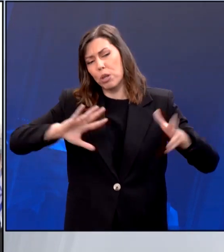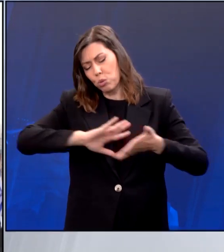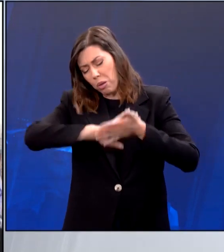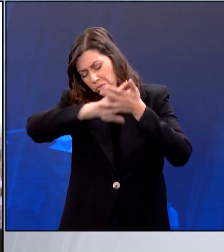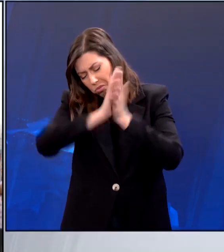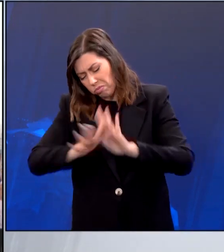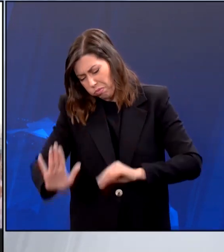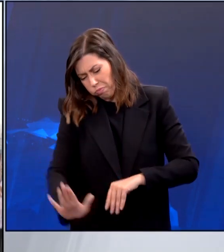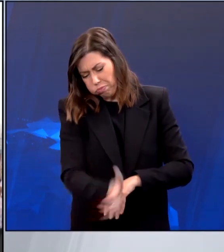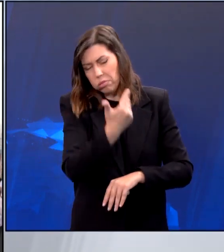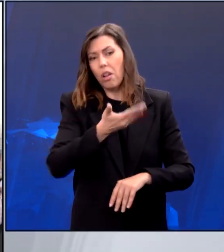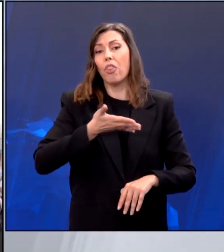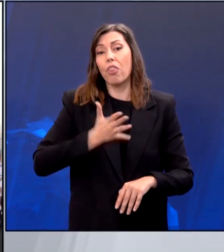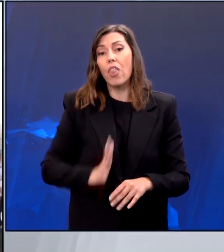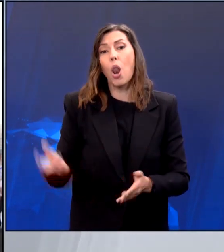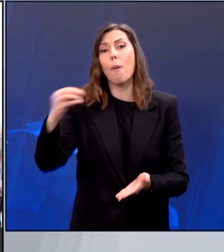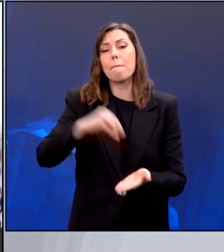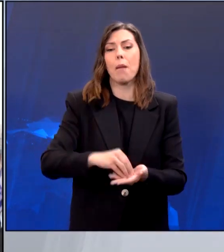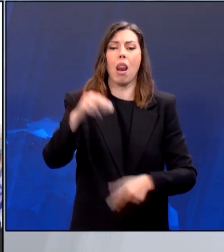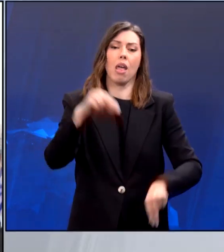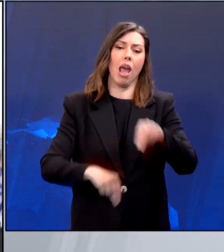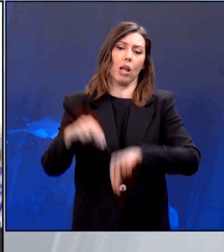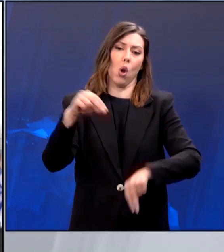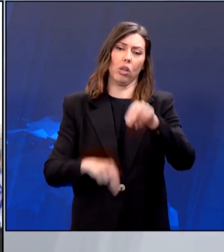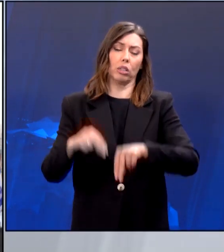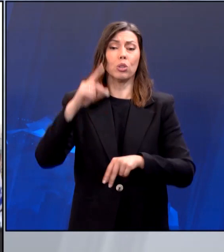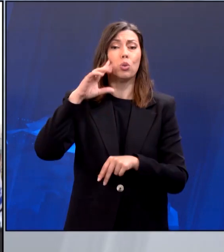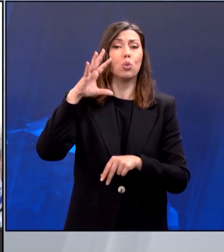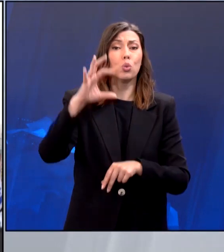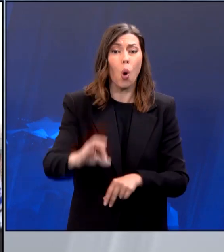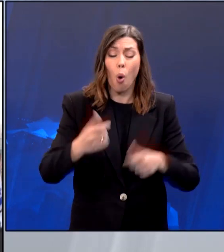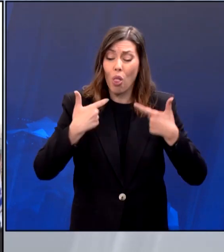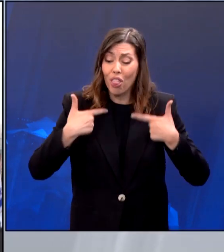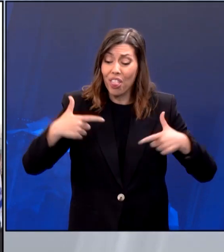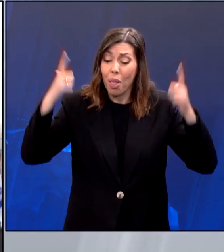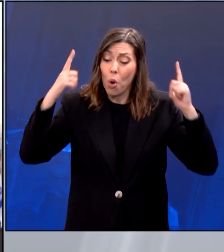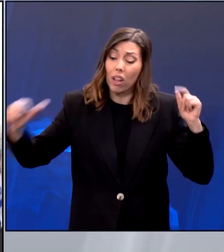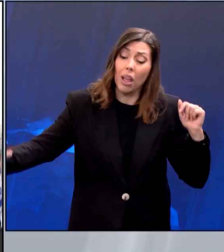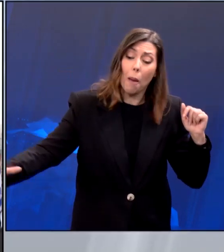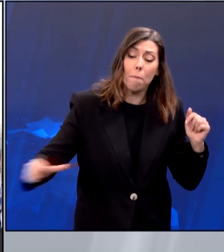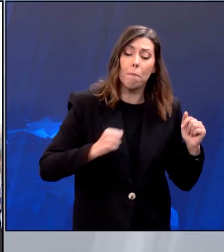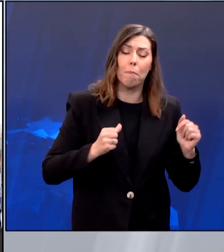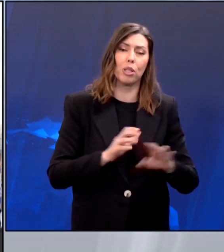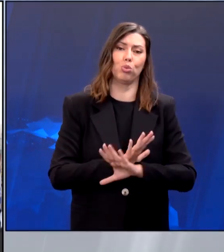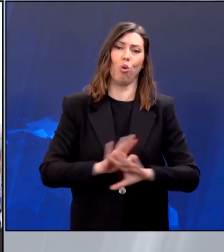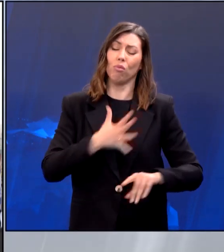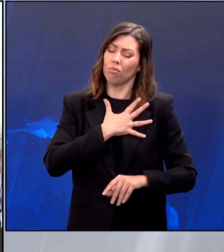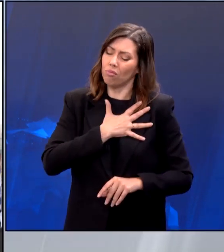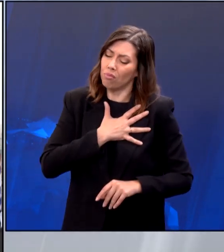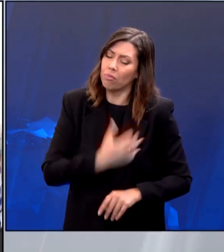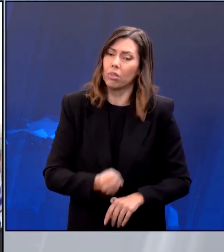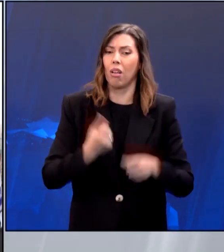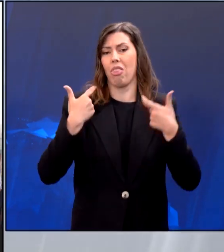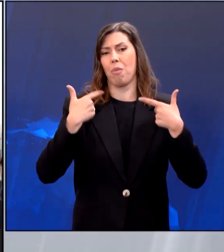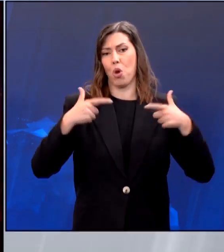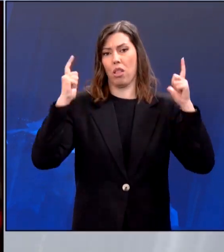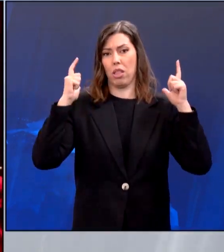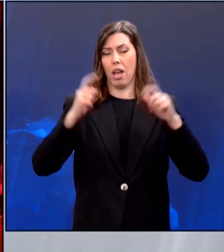θα πάρει στην ελευθέρωση για να ανακριβάσουμε τη διευθέρωση στη διευθέρωση.